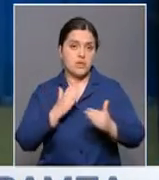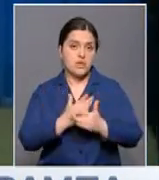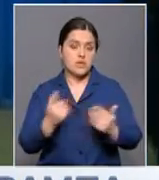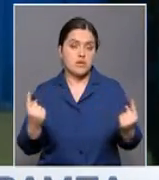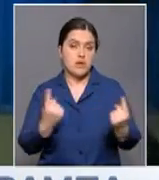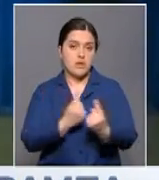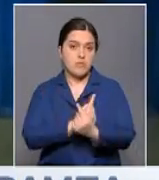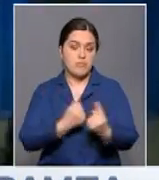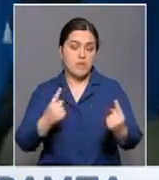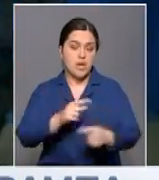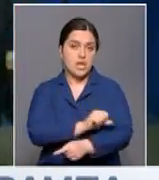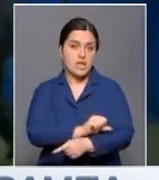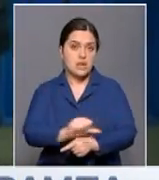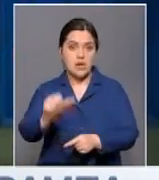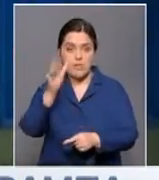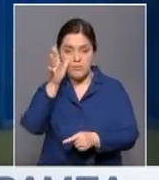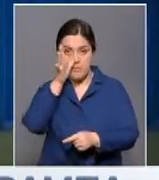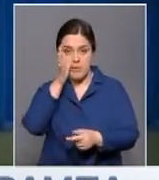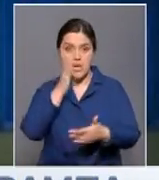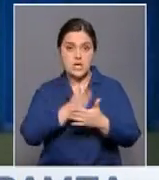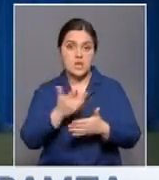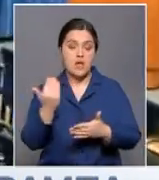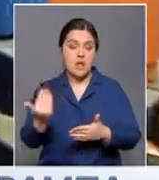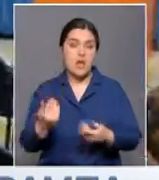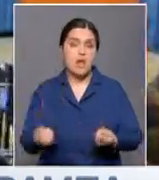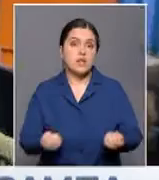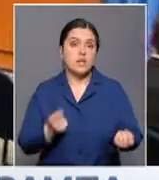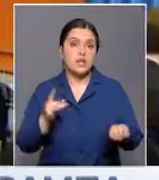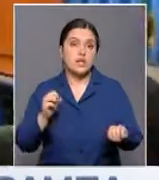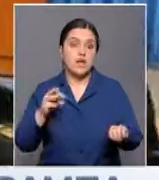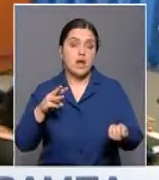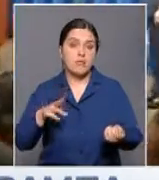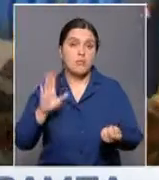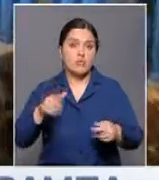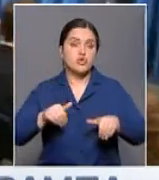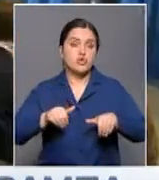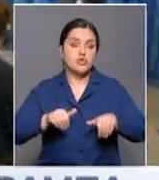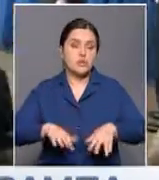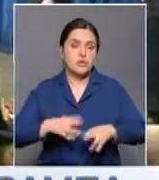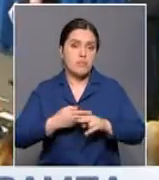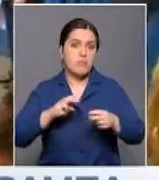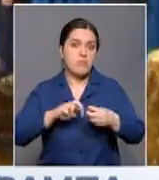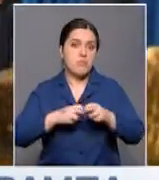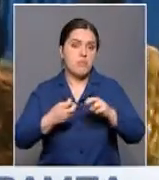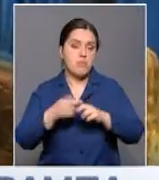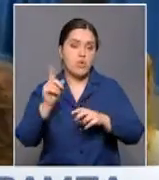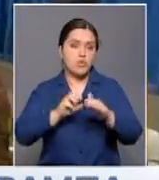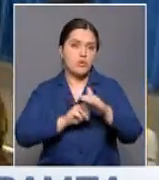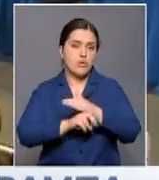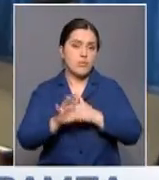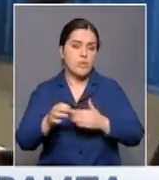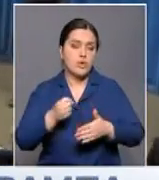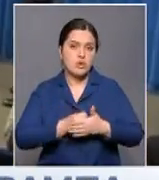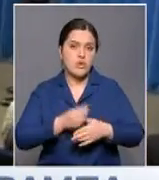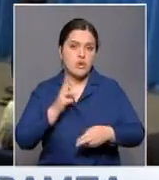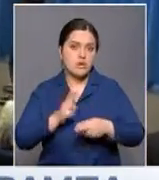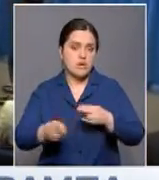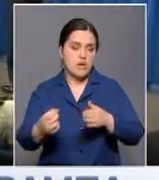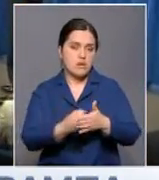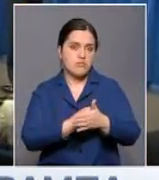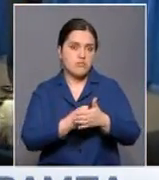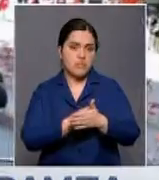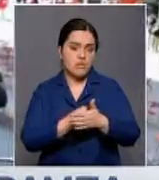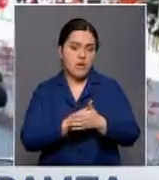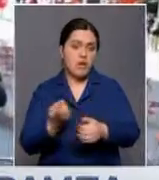на очевидные результаты, администрация Трампа, похоже, намерена решить проблему нелегальной миграции до конца. Накануне стало известно, что